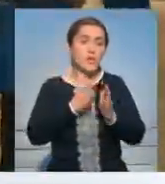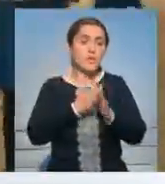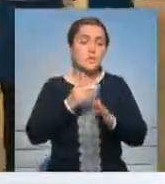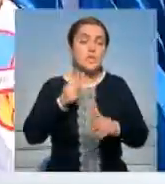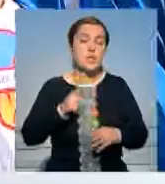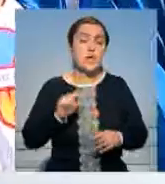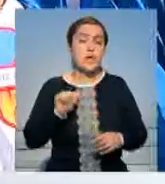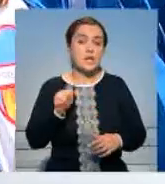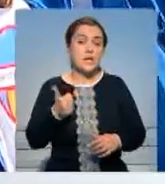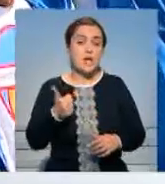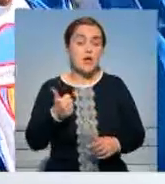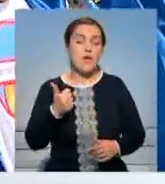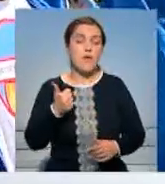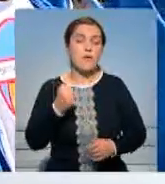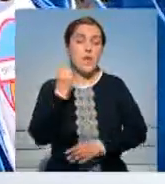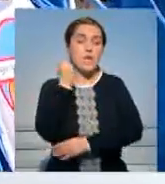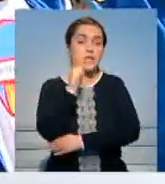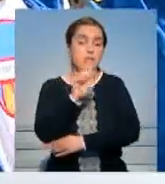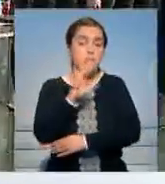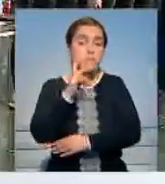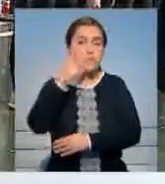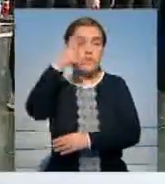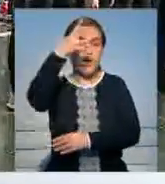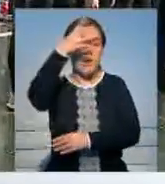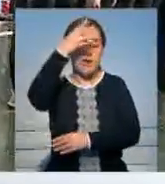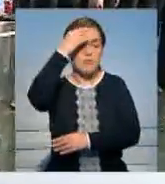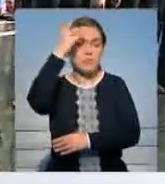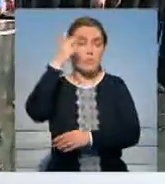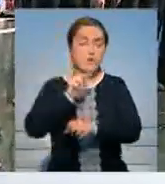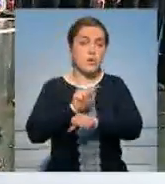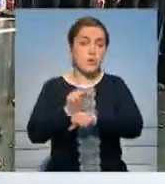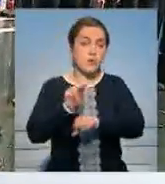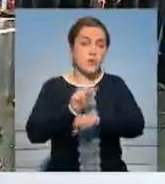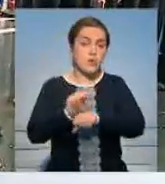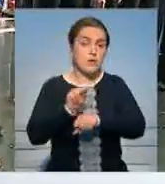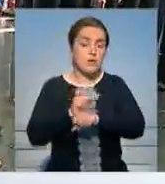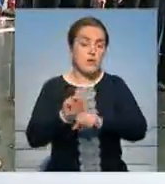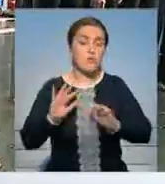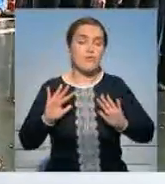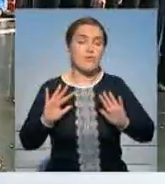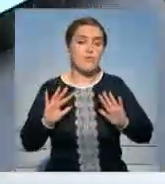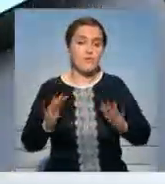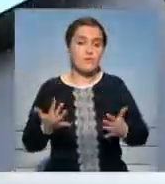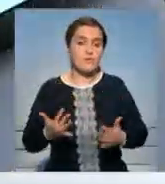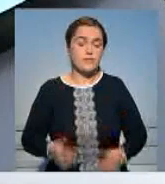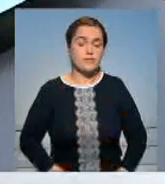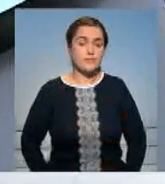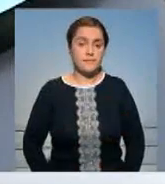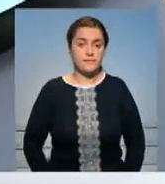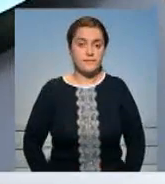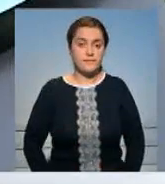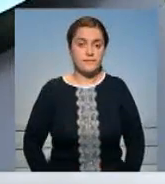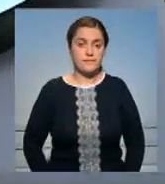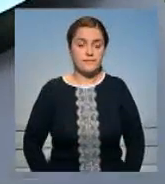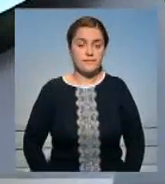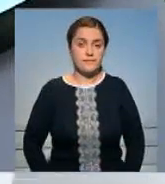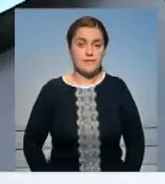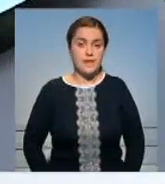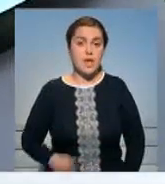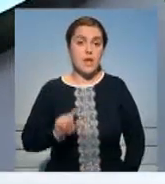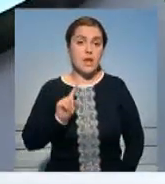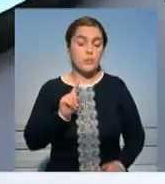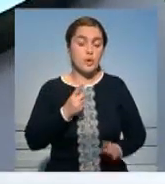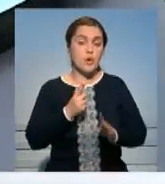понимают, главное в игре не победа, а знания, которые приобрели, пусть и на всякий пожарный случай. В первую очередь не нужно паниковать.